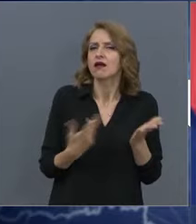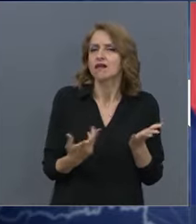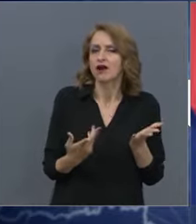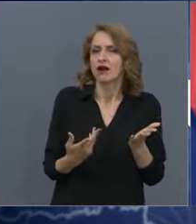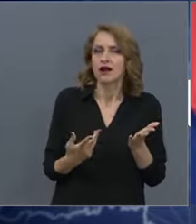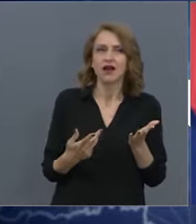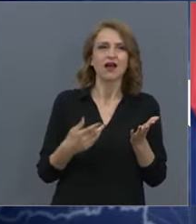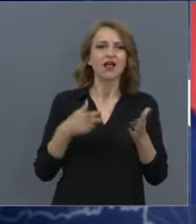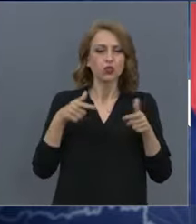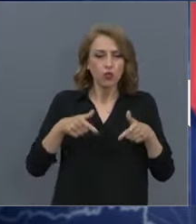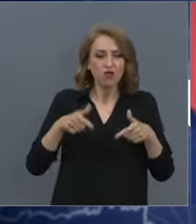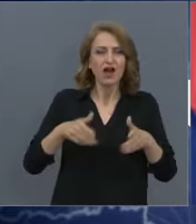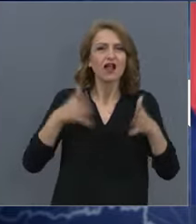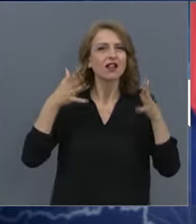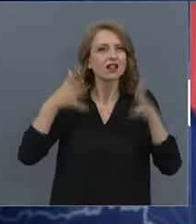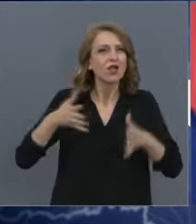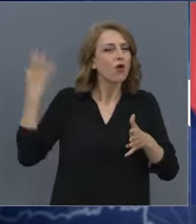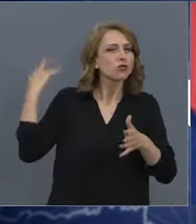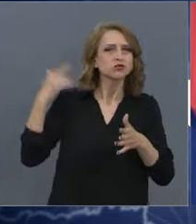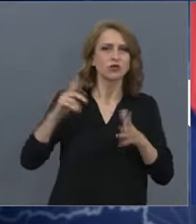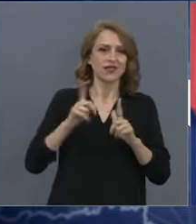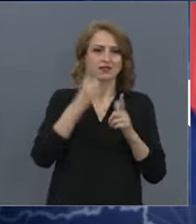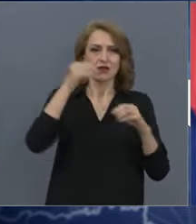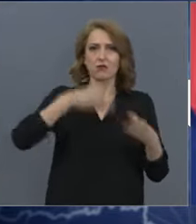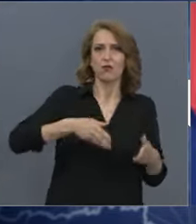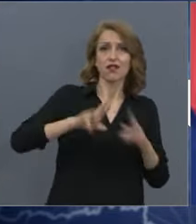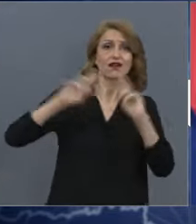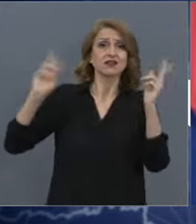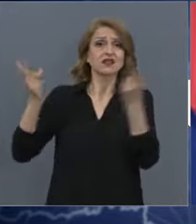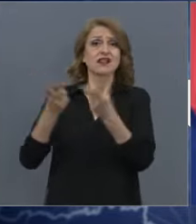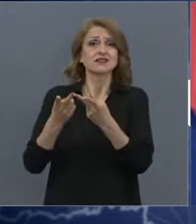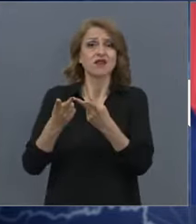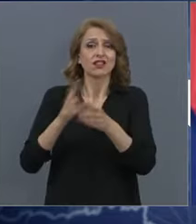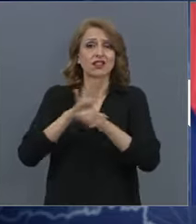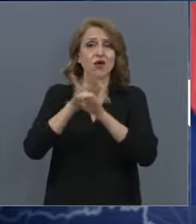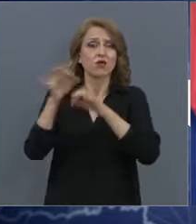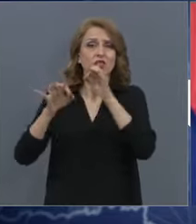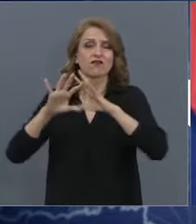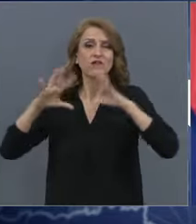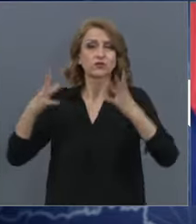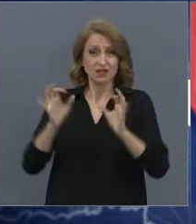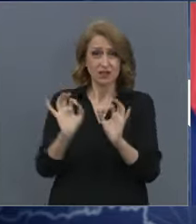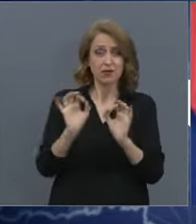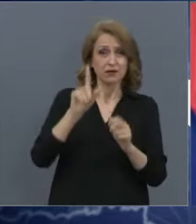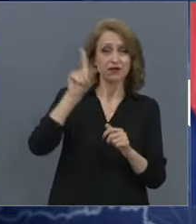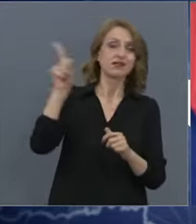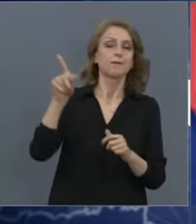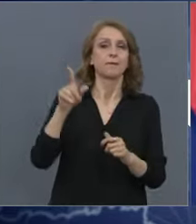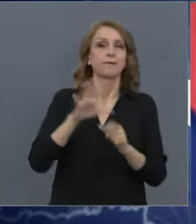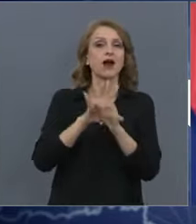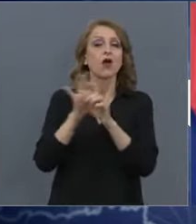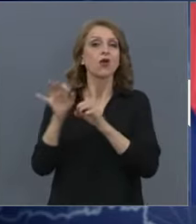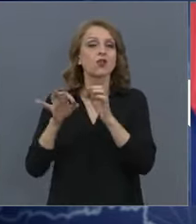За това лошо нещо, което ни се случи на света, и, примерно, колегите в Испания продължават да държат